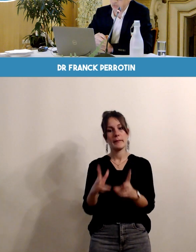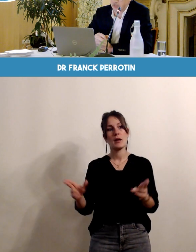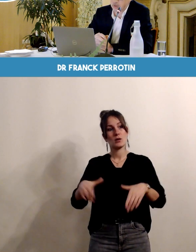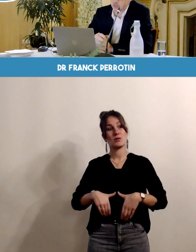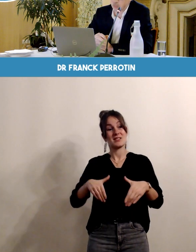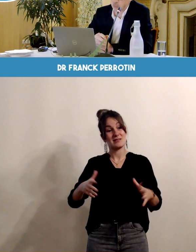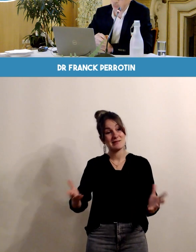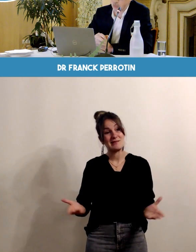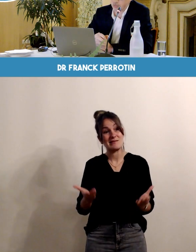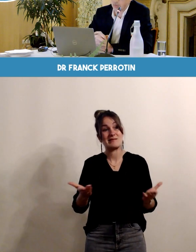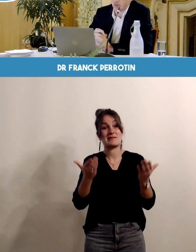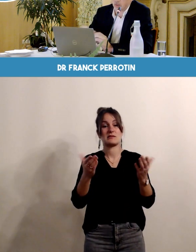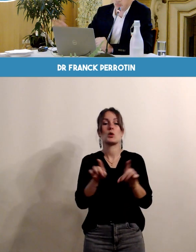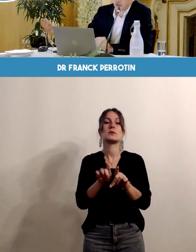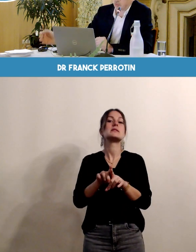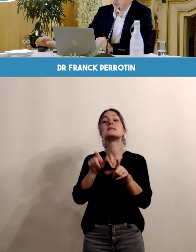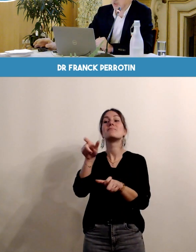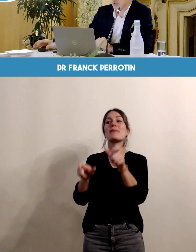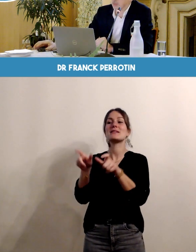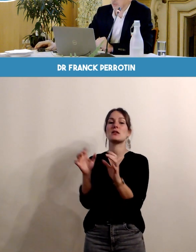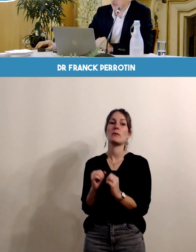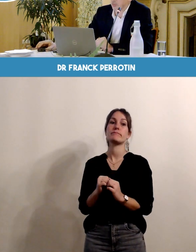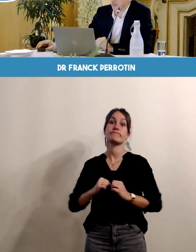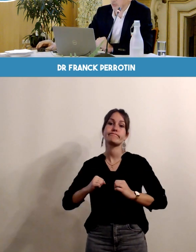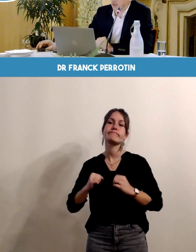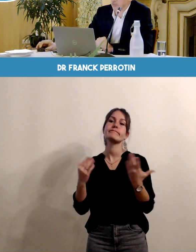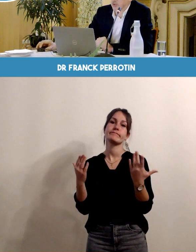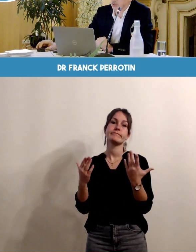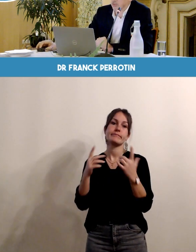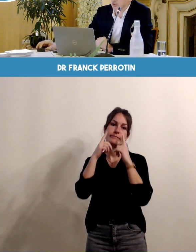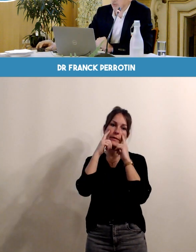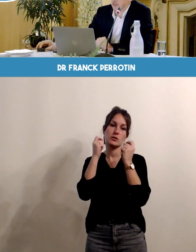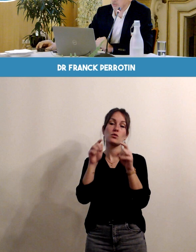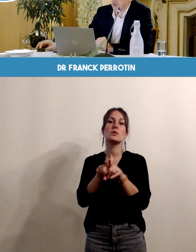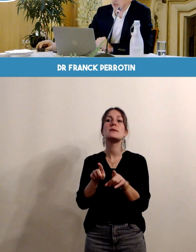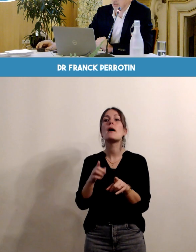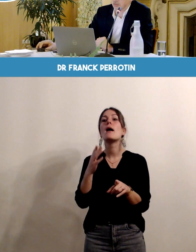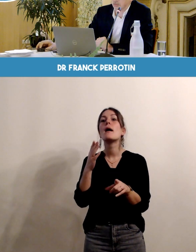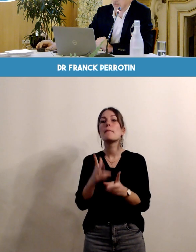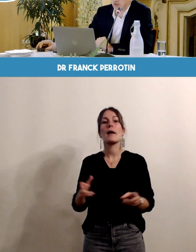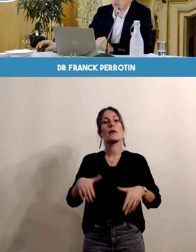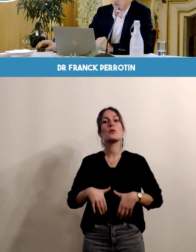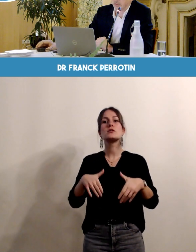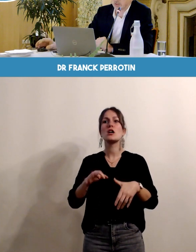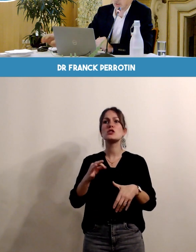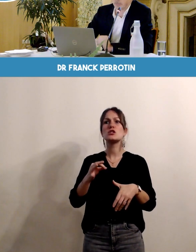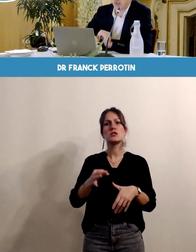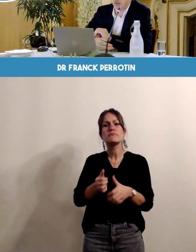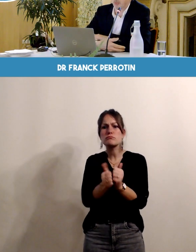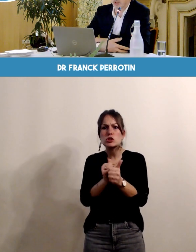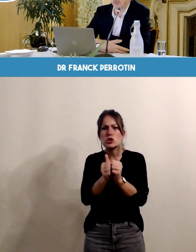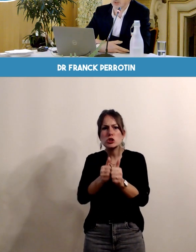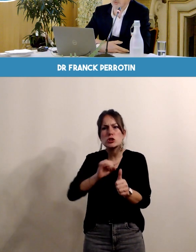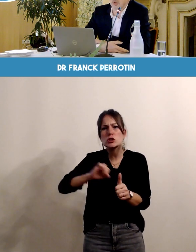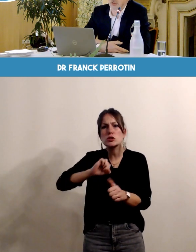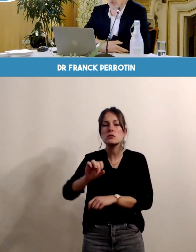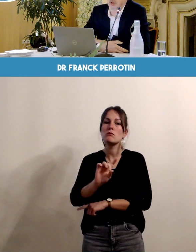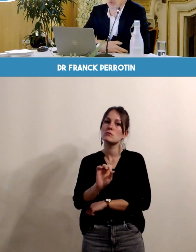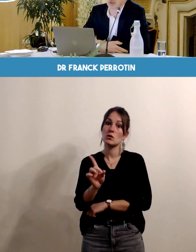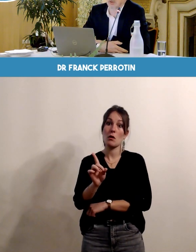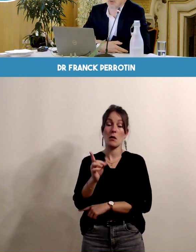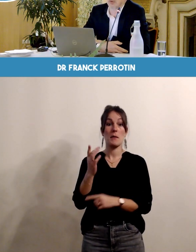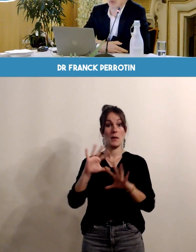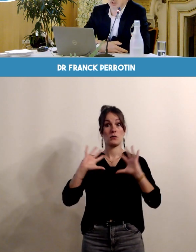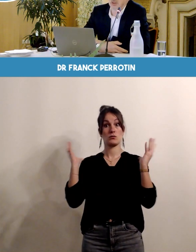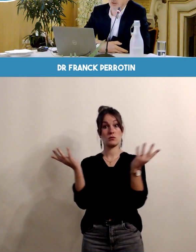et les femmes qui sont en surpoids pas de compétition évidemment pendant la grossesse on est bien d'accord avec ça et il y a plein de bénéfices